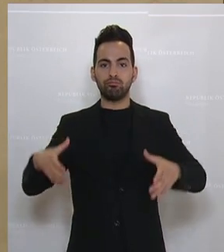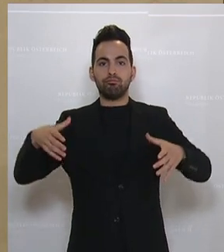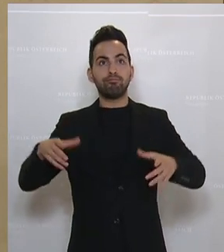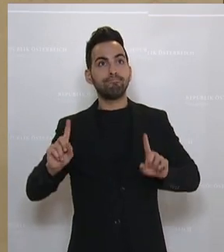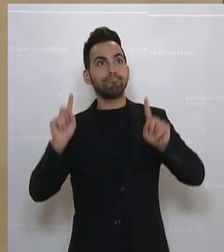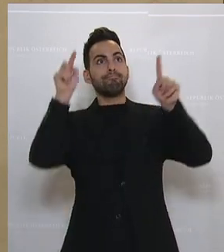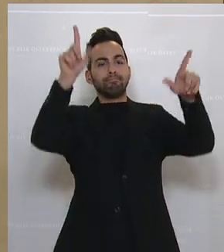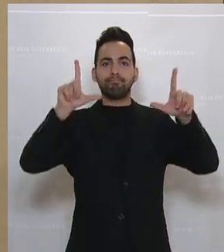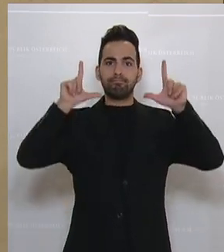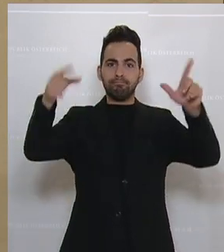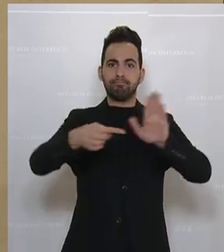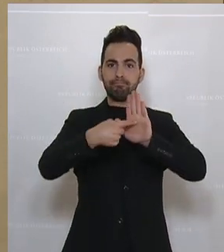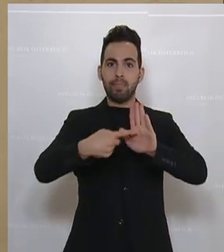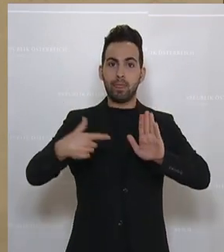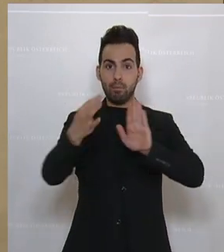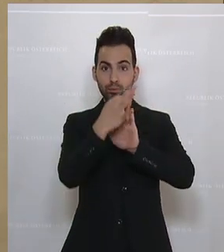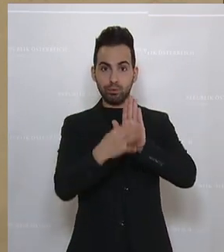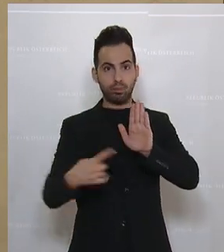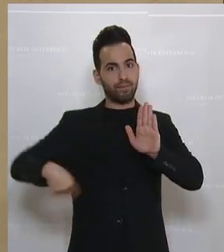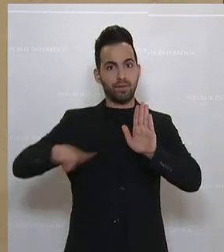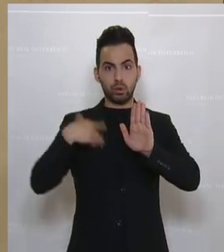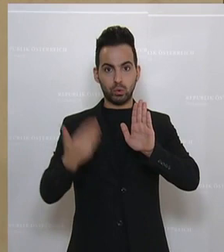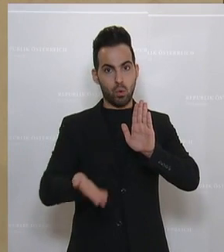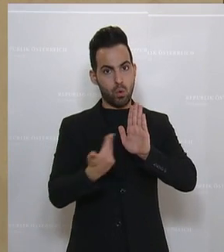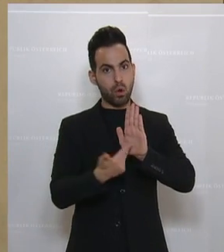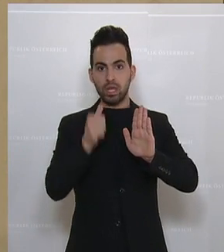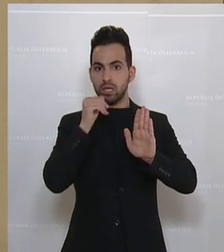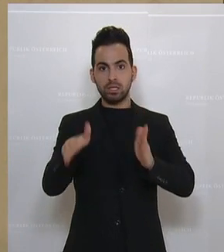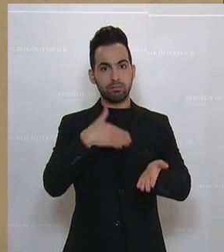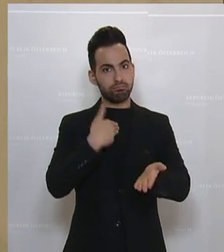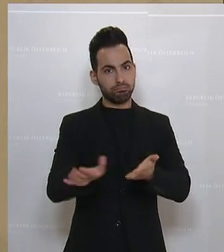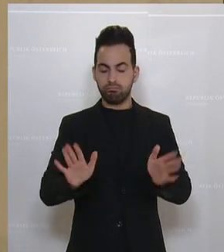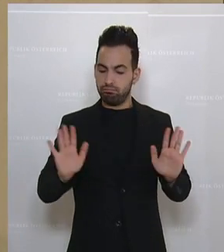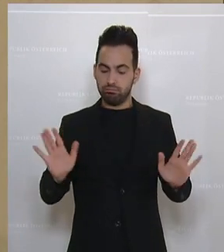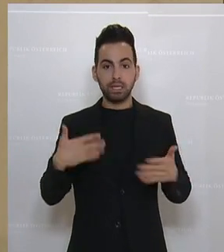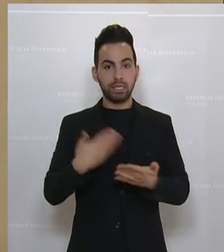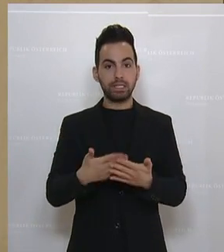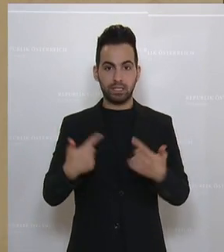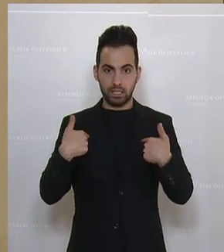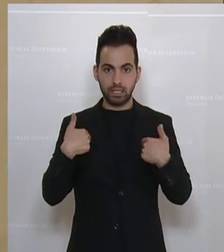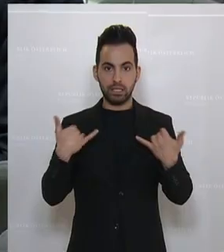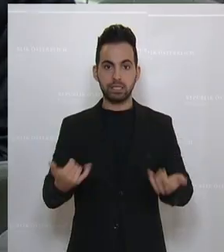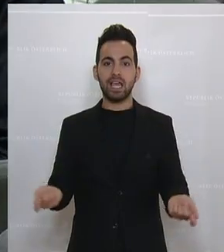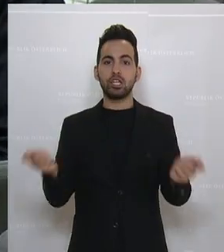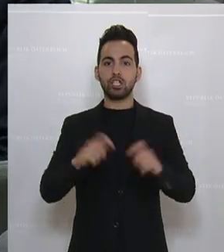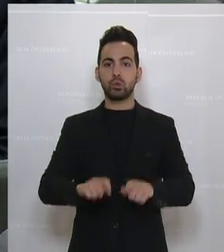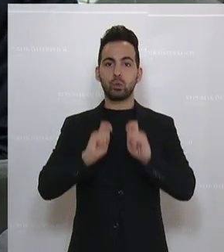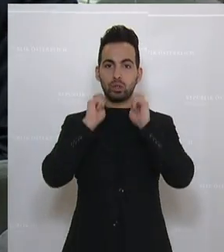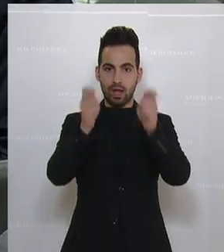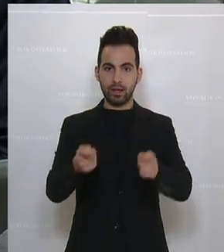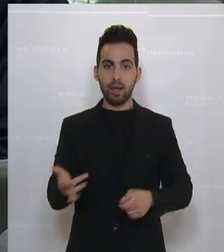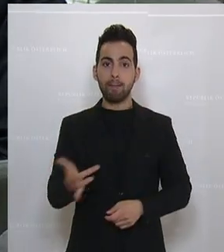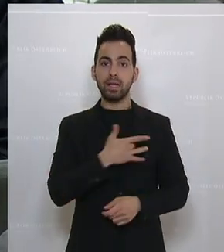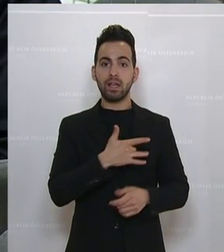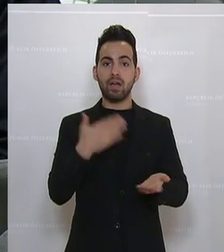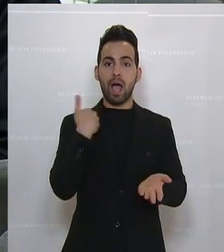Punkte so nicht akzeptieren können und nicht wollen. Daher bringe ich einen Entschließungsantrag ein,